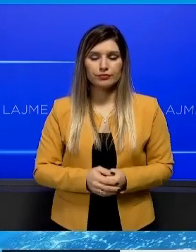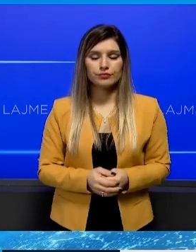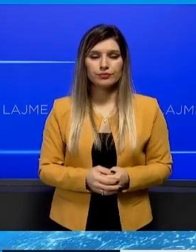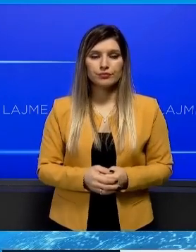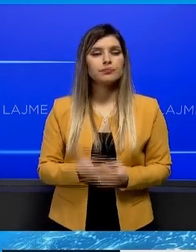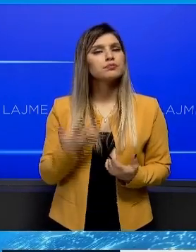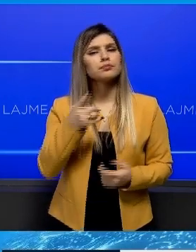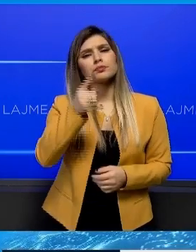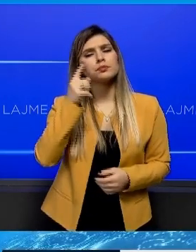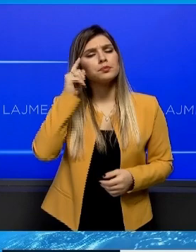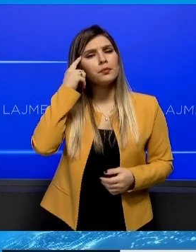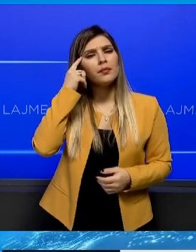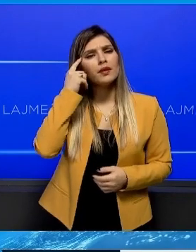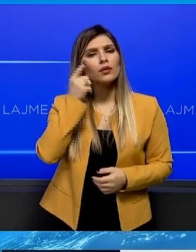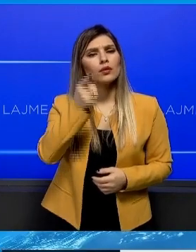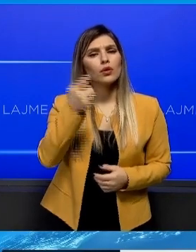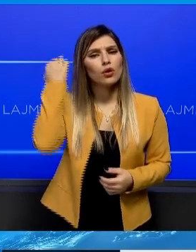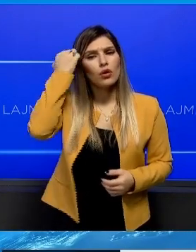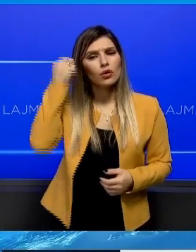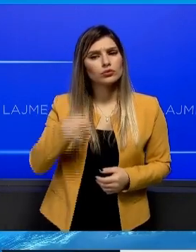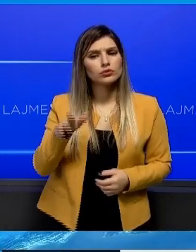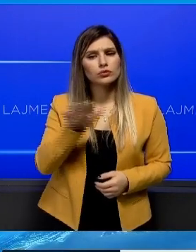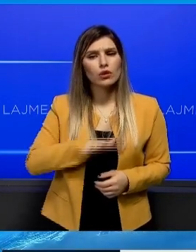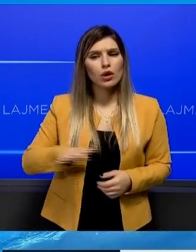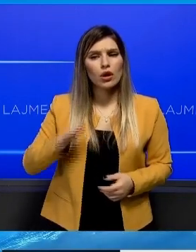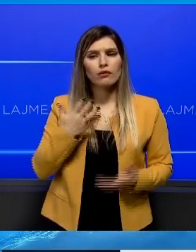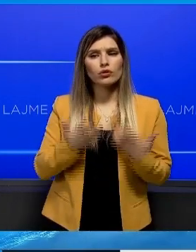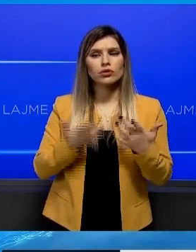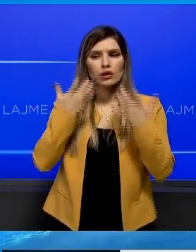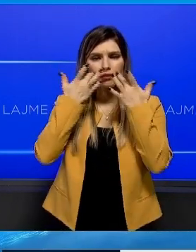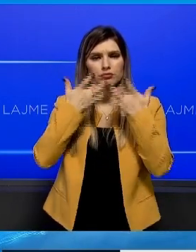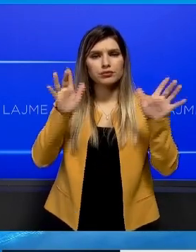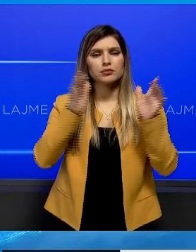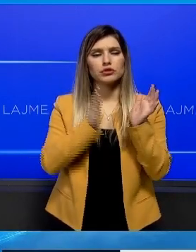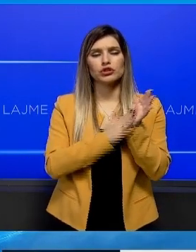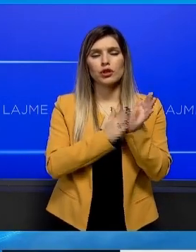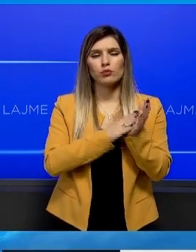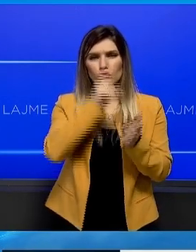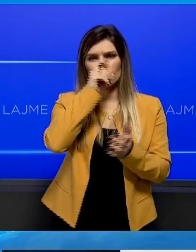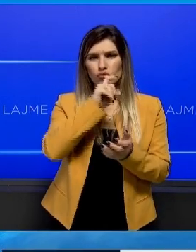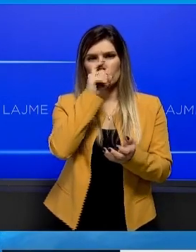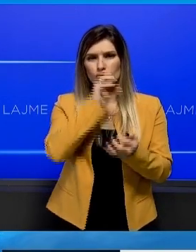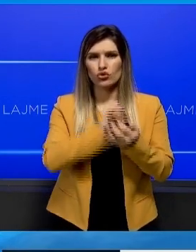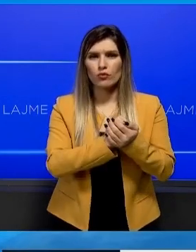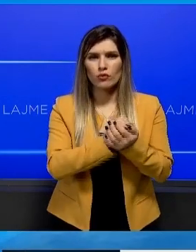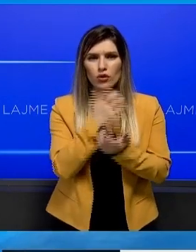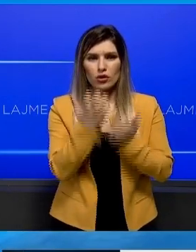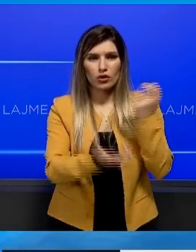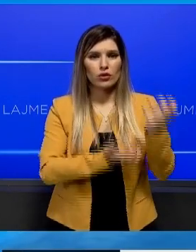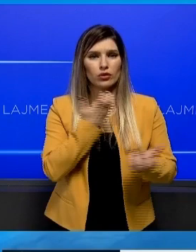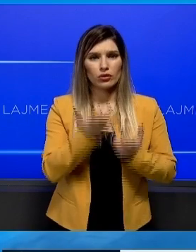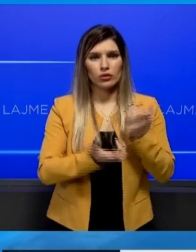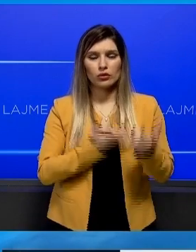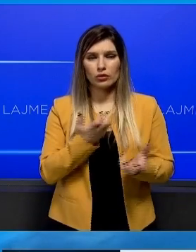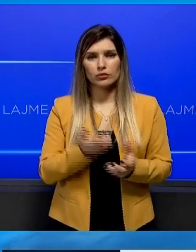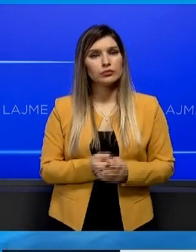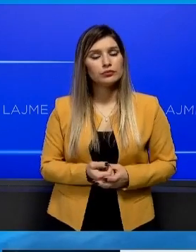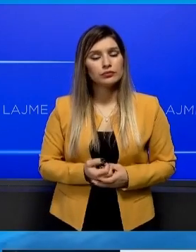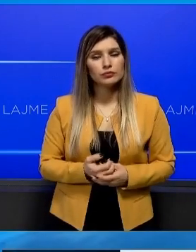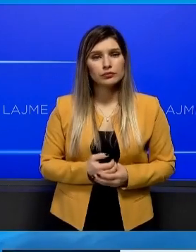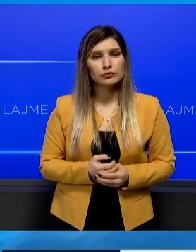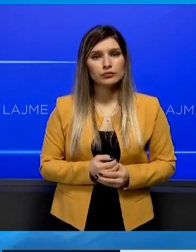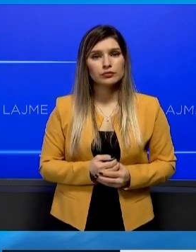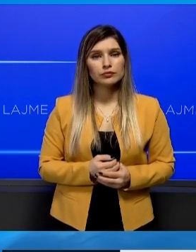mundësi, Zotit Dragushan, Kosovat heçdojmë nga qëmyri, për shembul, si burim kryesor aktual për përdhimin energjis?